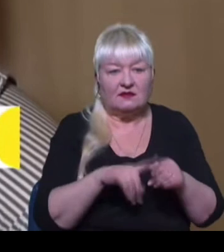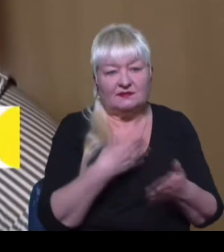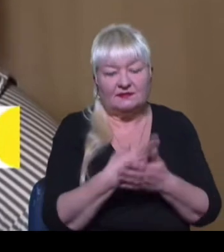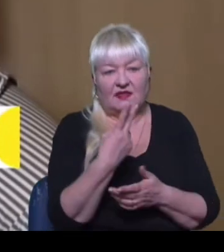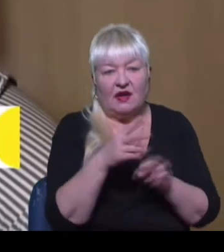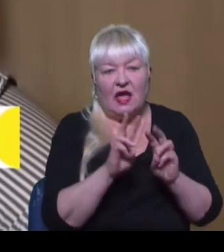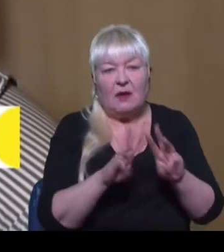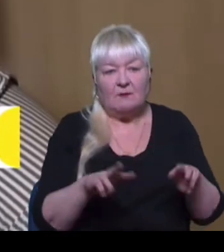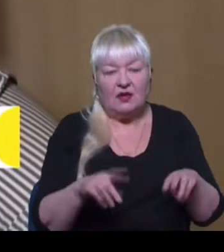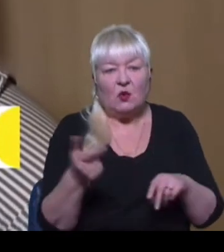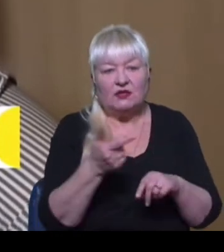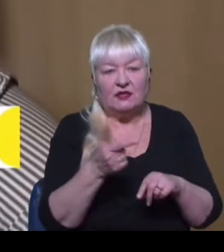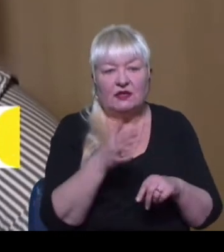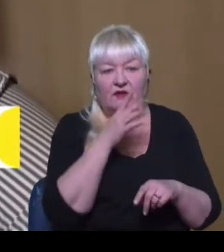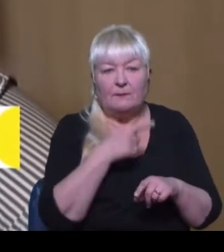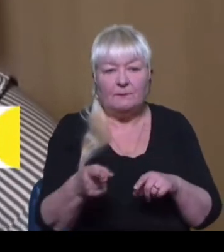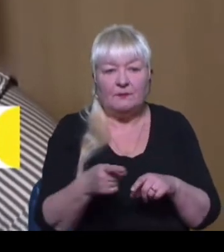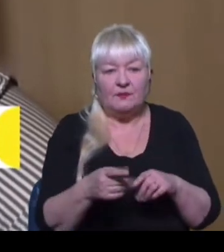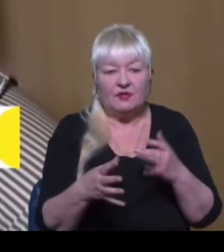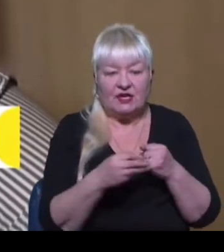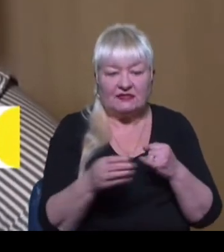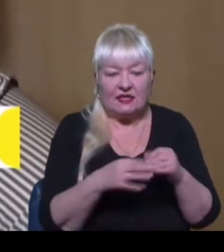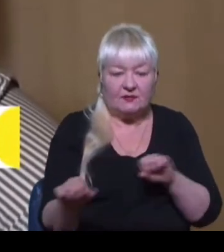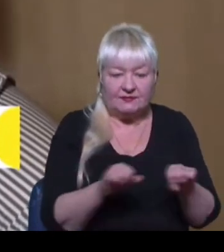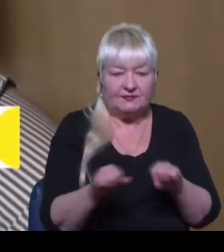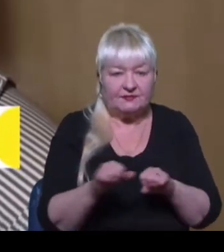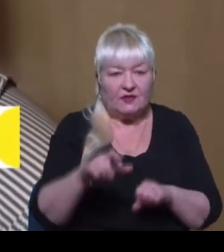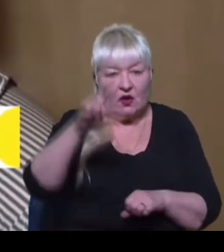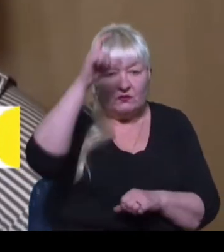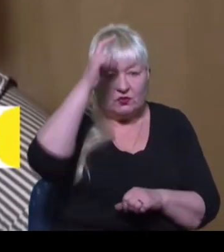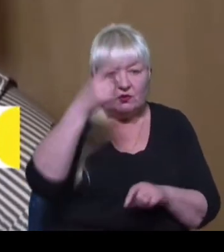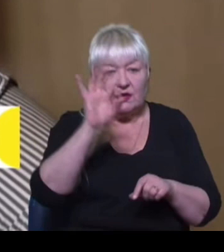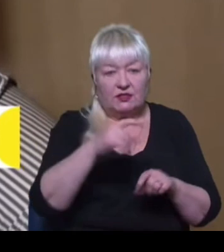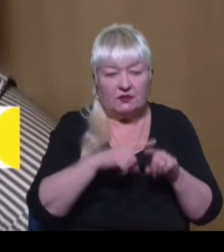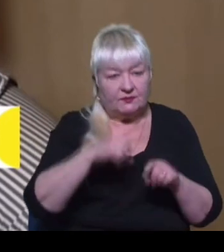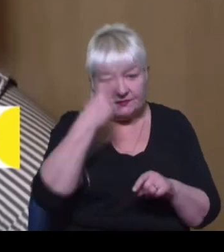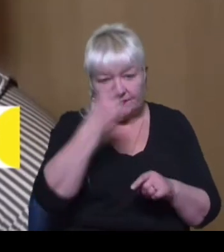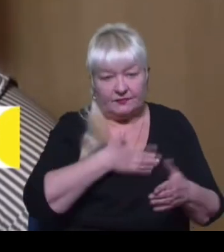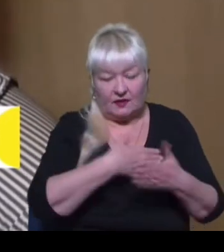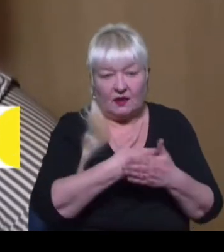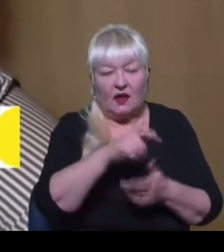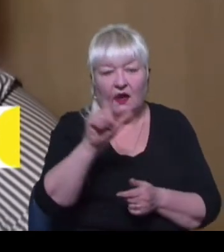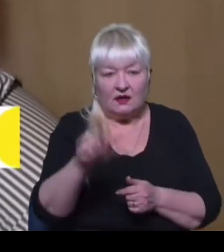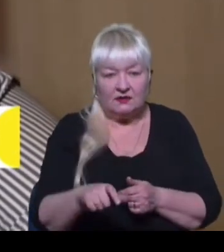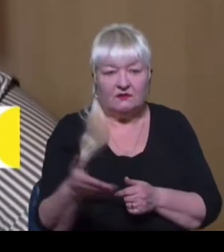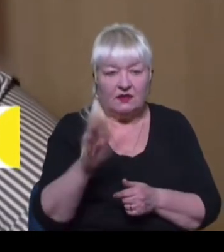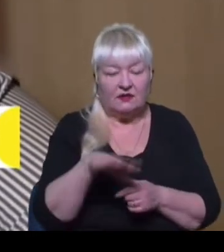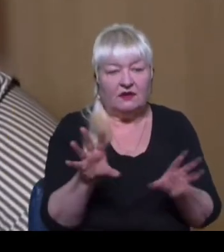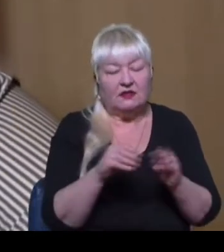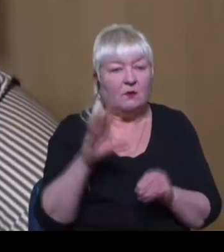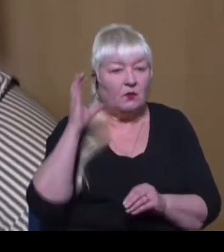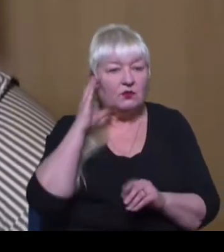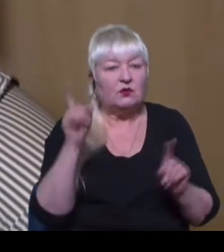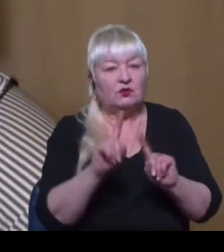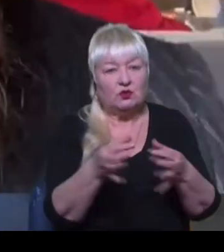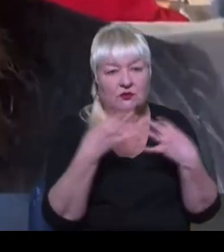постраждалих під час зенотрусу в Туреччині. Про це Суспільний Крим повідомив активіст Мідат Халілов. Давайте разом послухаємо, що